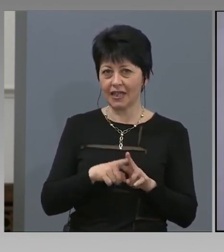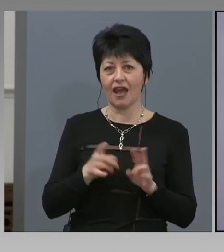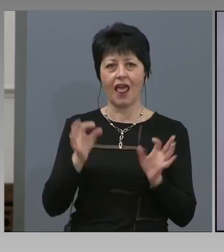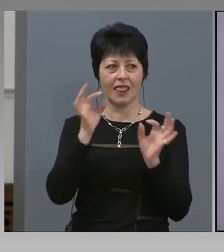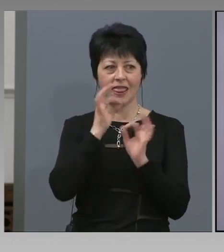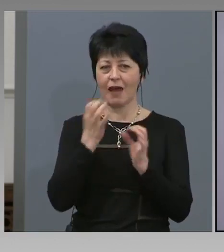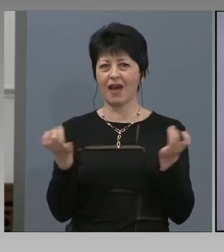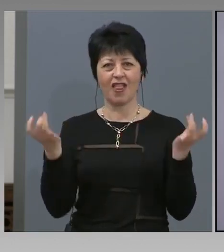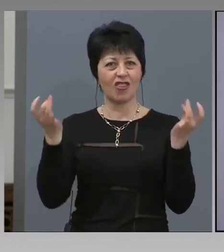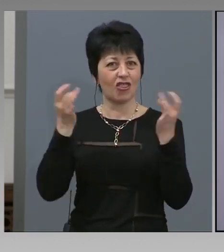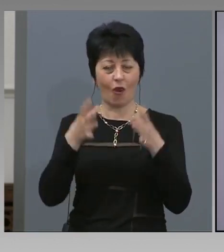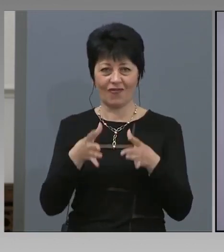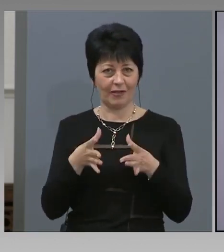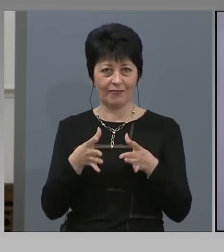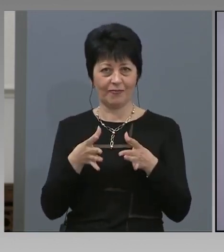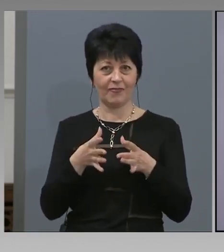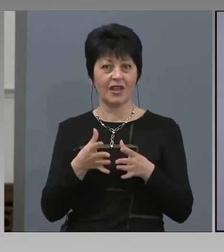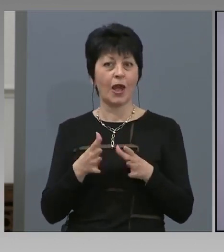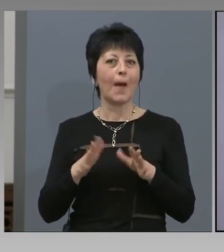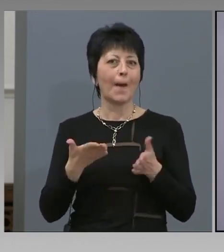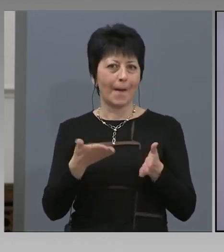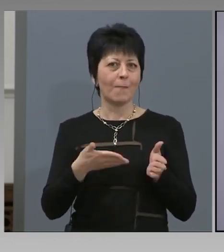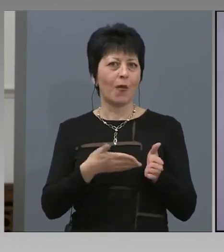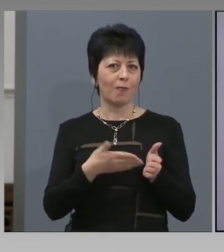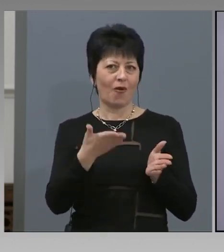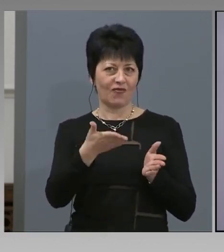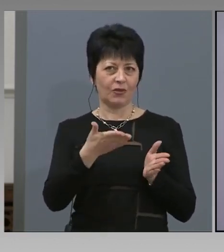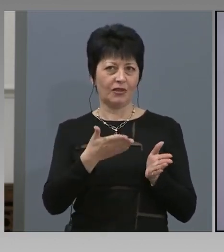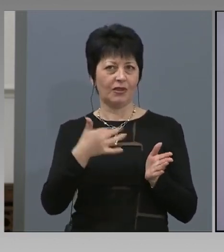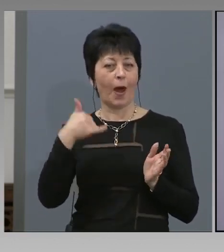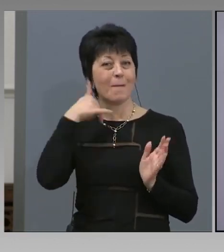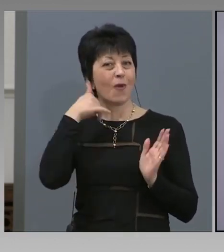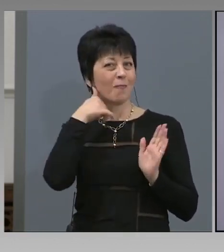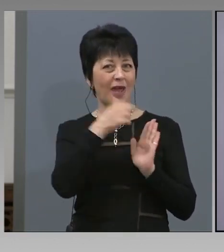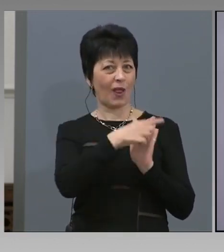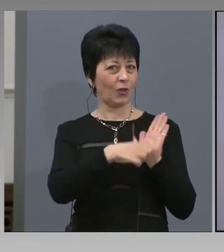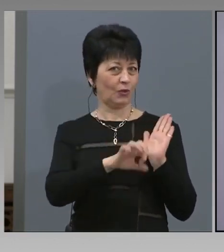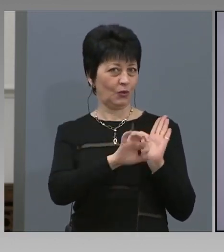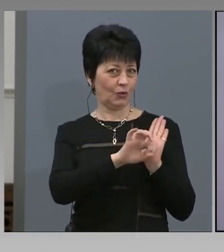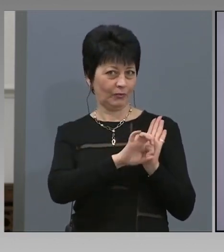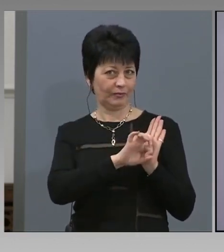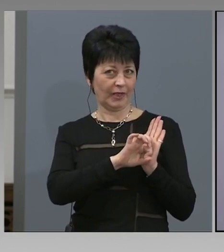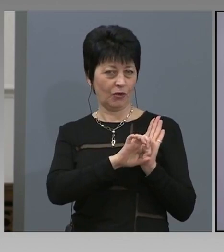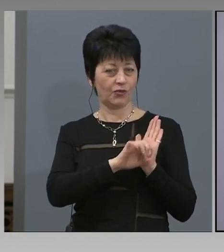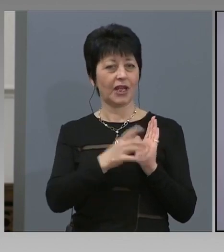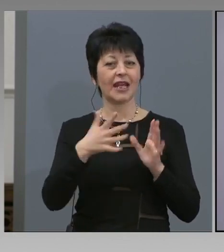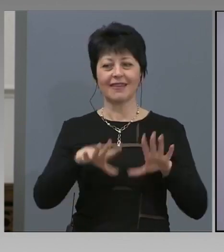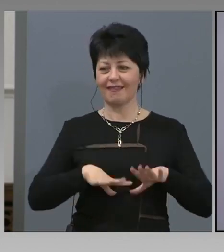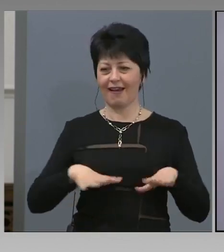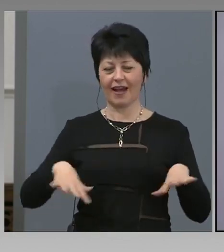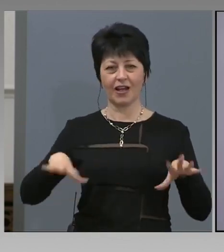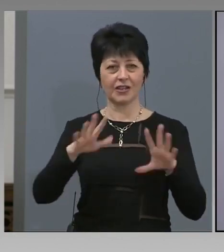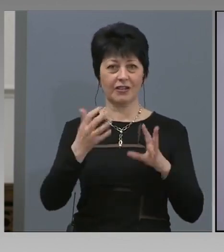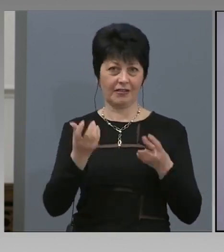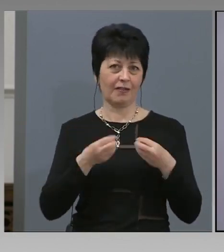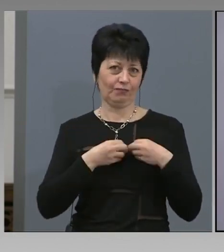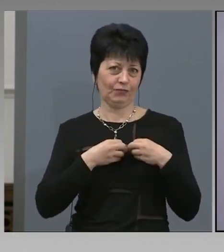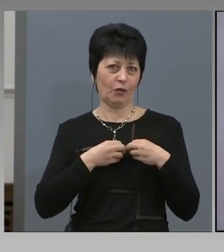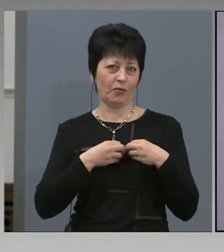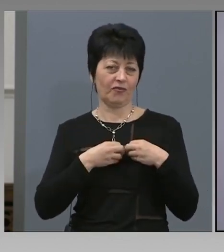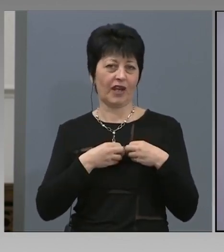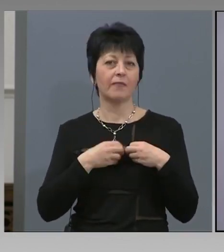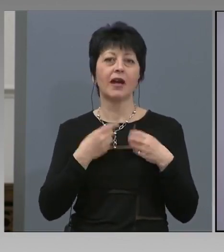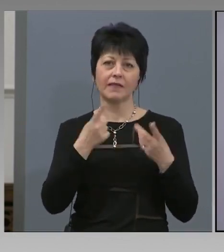няма нови. По повод мобилното приложение, участието на гражданите е доброволно. И включително те могат да изразят